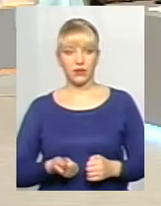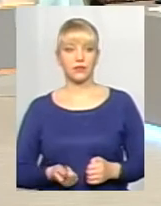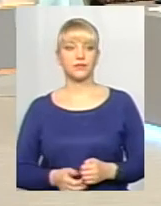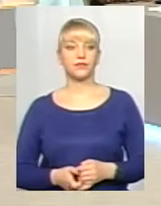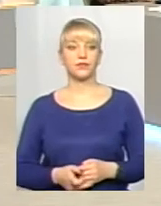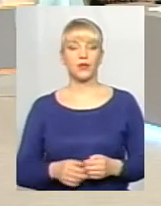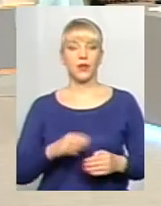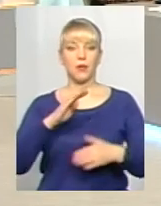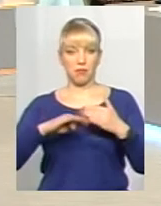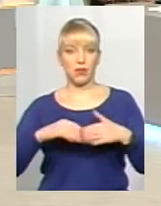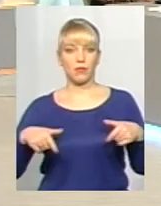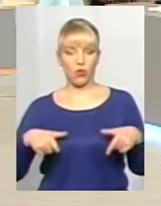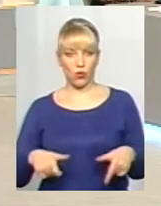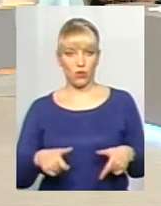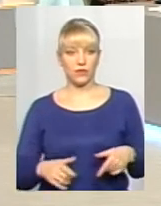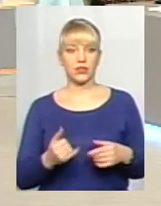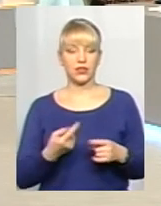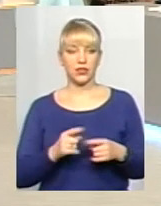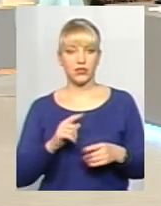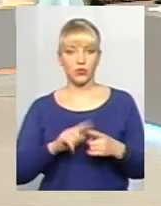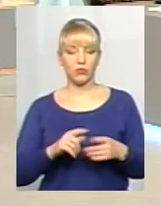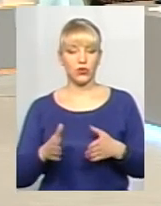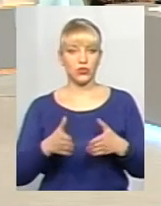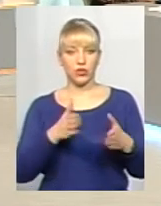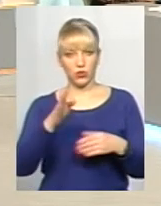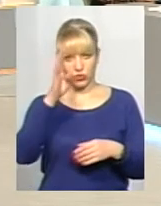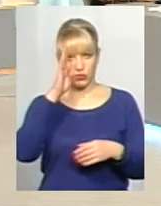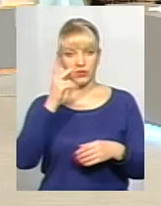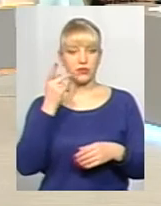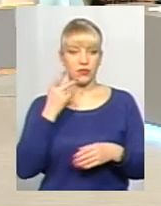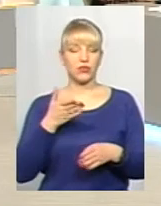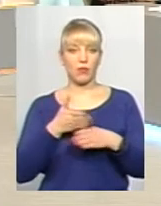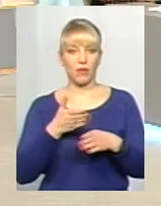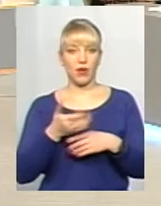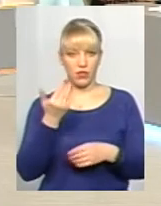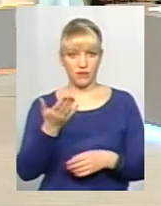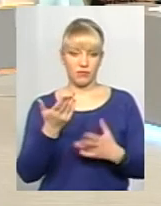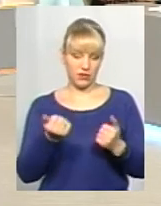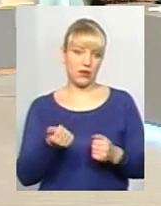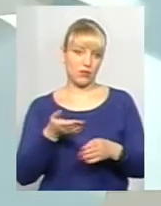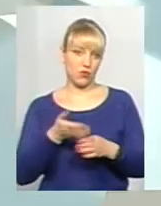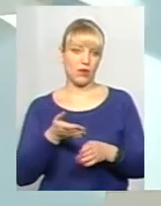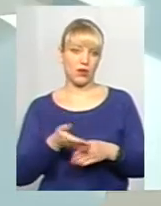До підполковника? І на цьому шляху завжди чоловіки вам допомагали, так, будувати? Допомагали, так.